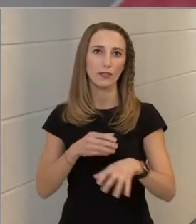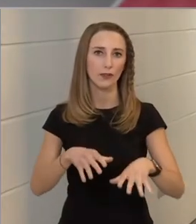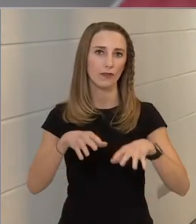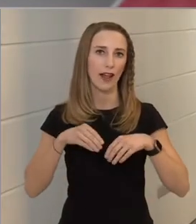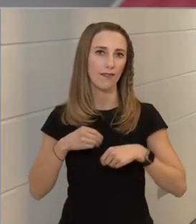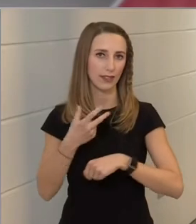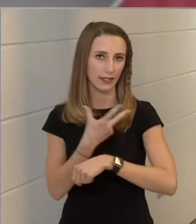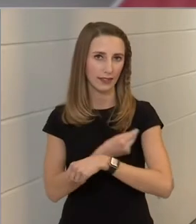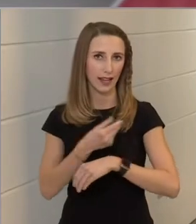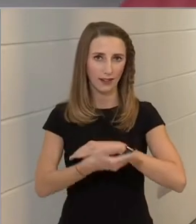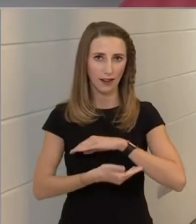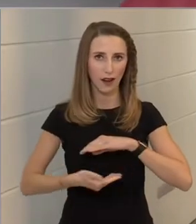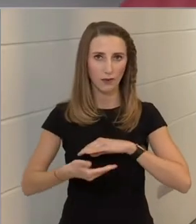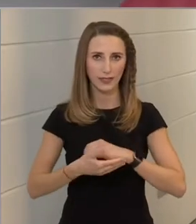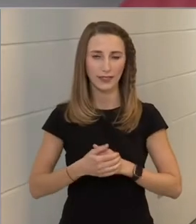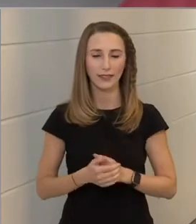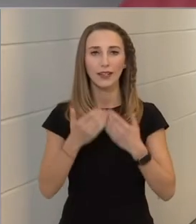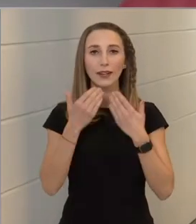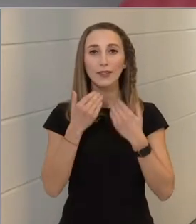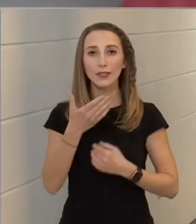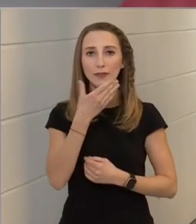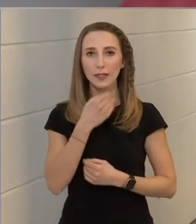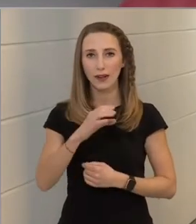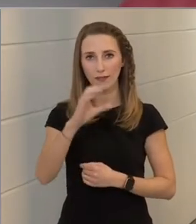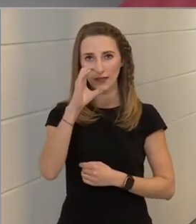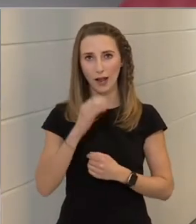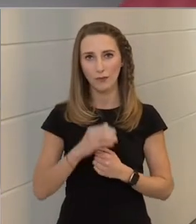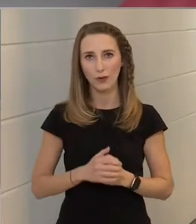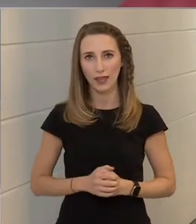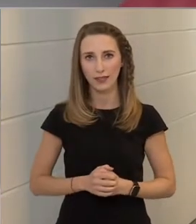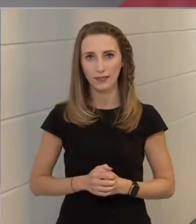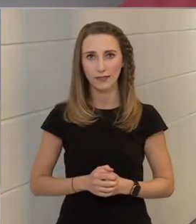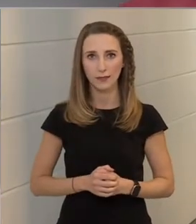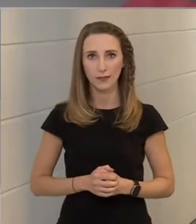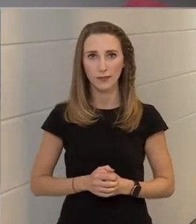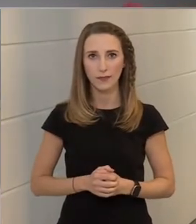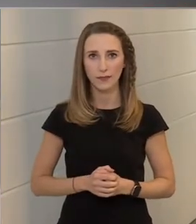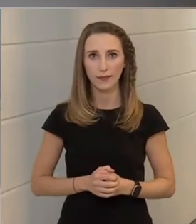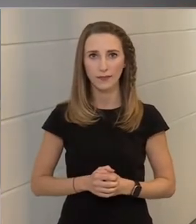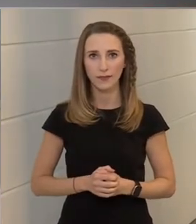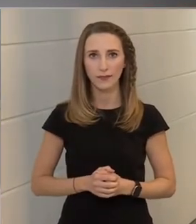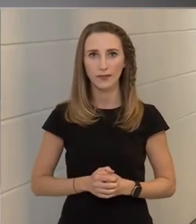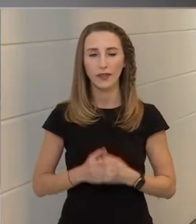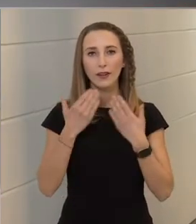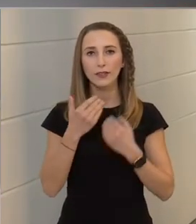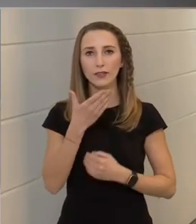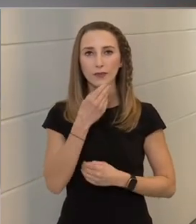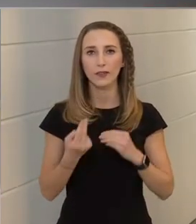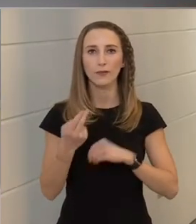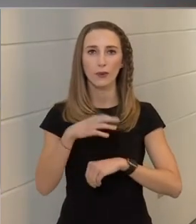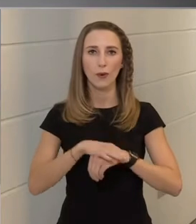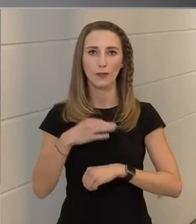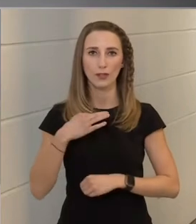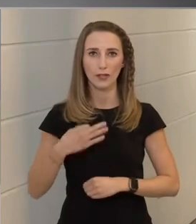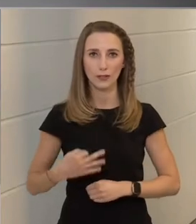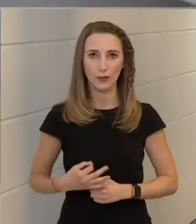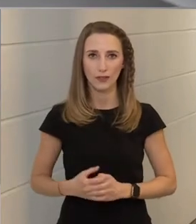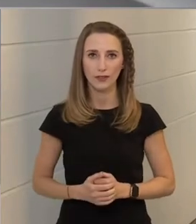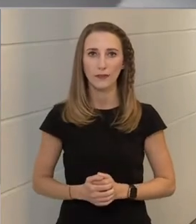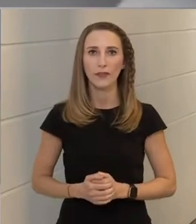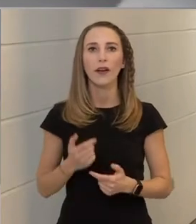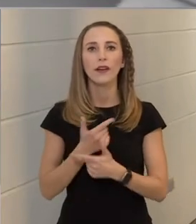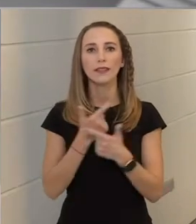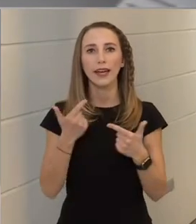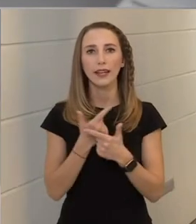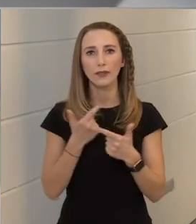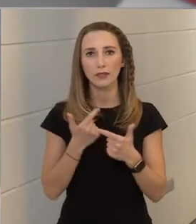felvételén alapszik. Köszönöm szépen a figyelmüket! Köszönjük szépen, Főorvos Asszony! A